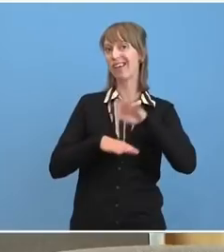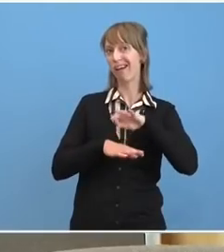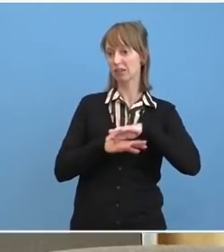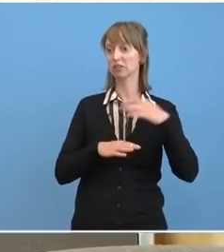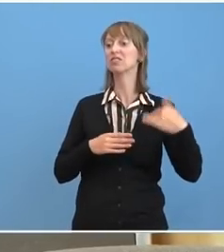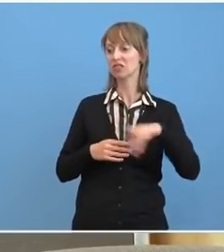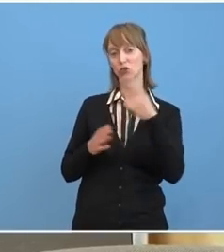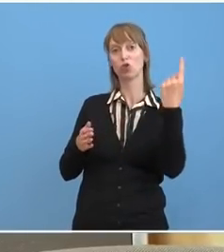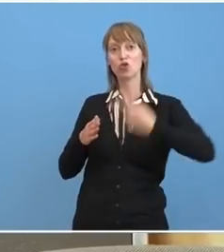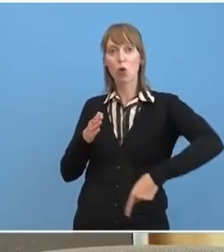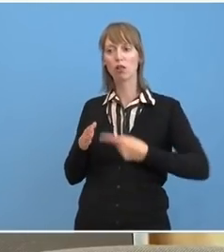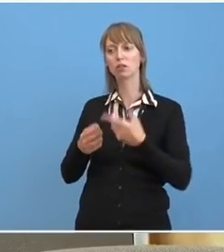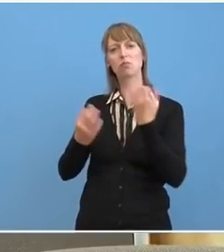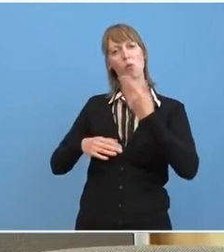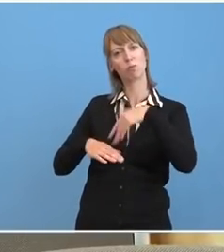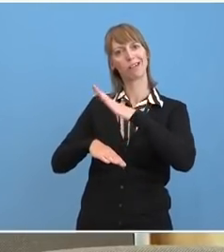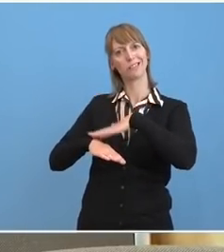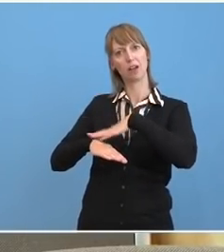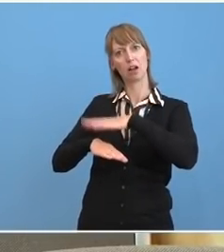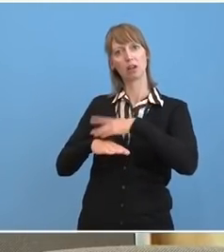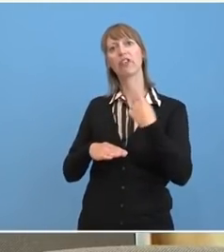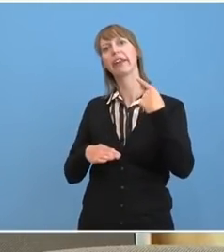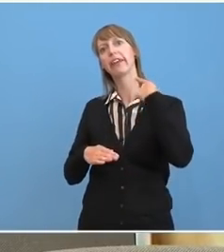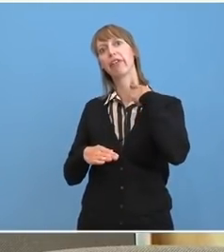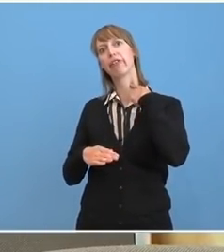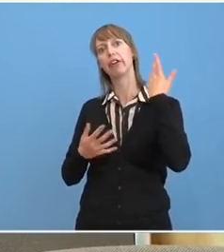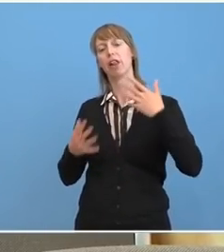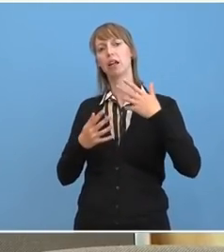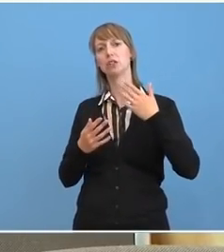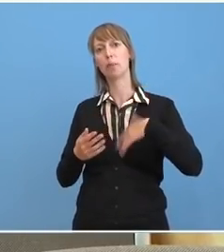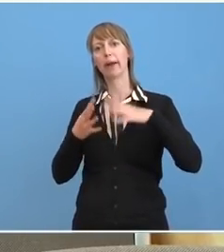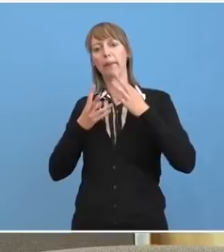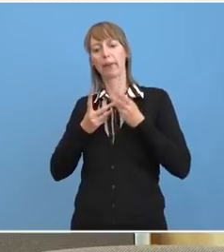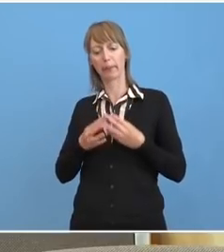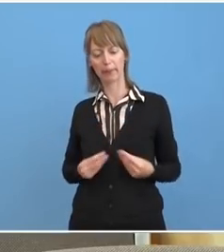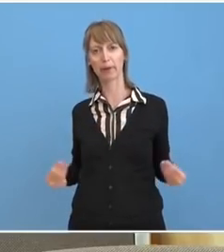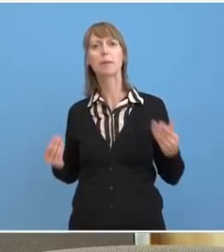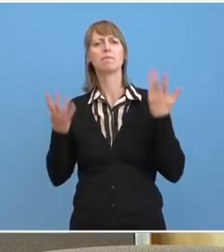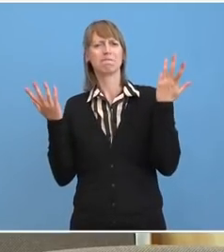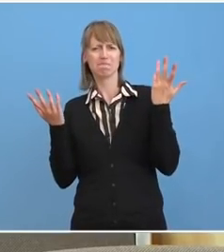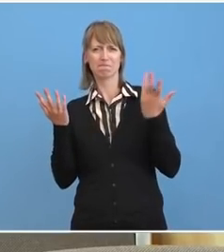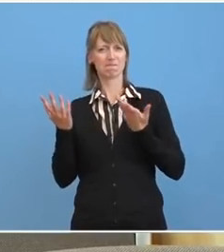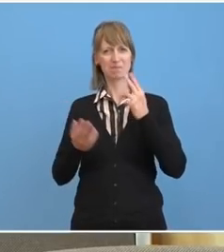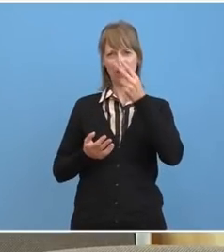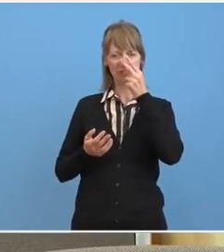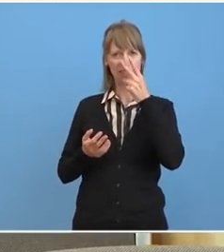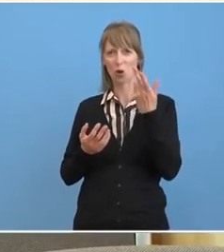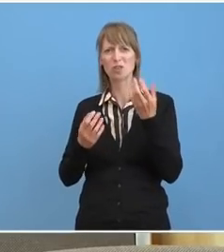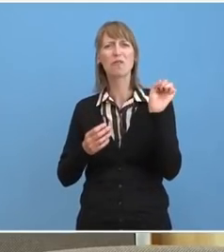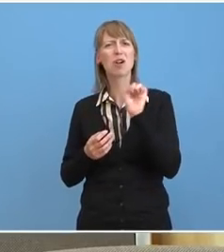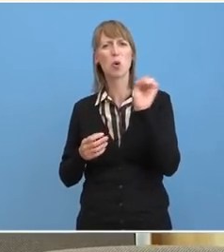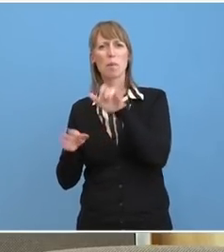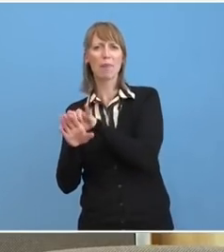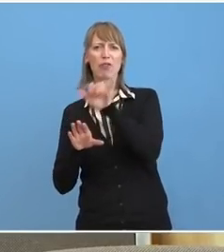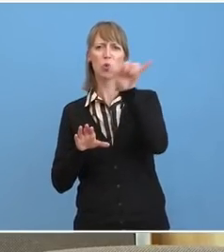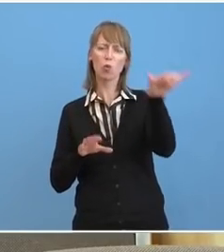um halt eben mehr Zeit zu brauchen, damit möglicherweise das Gift im Körper zerfalle. Was für Erkenntnisse über diese Verzögerung hat